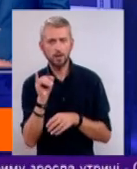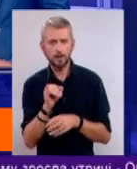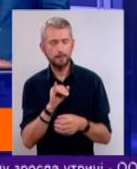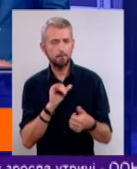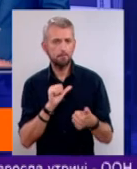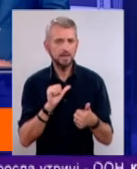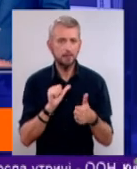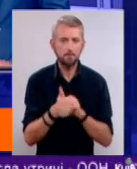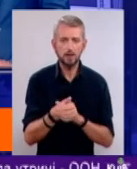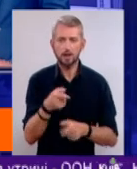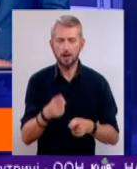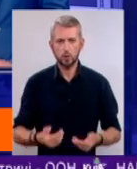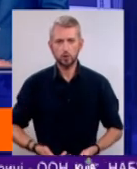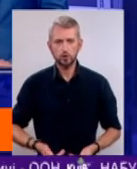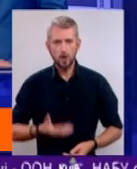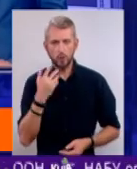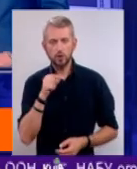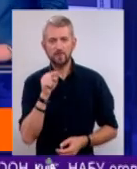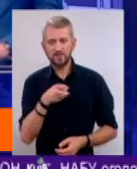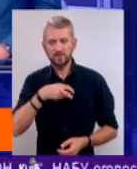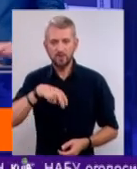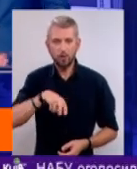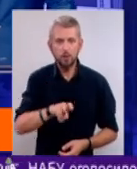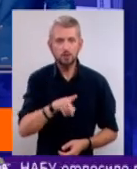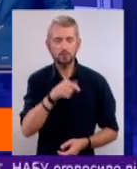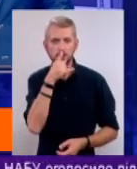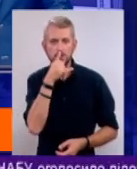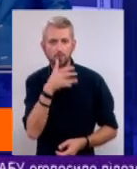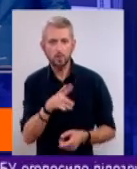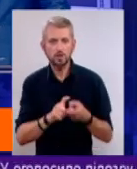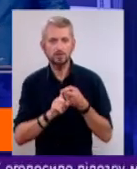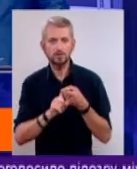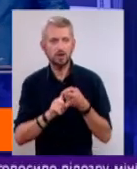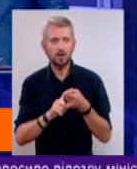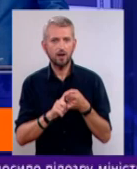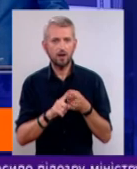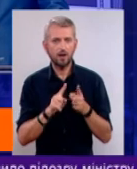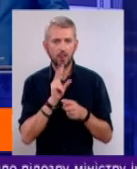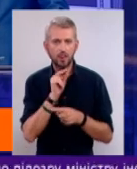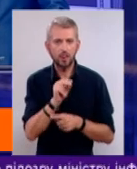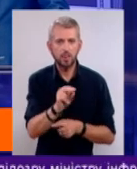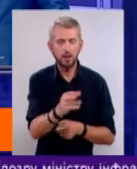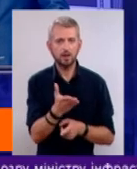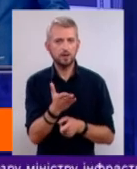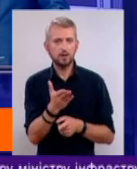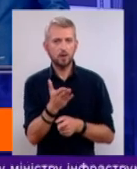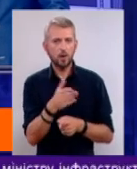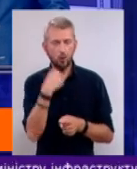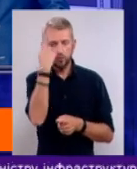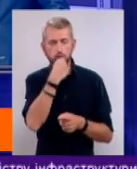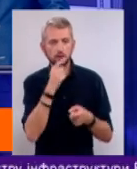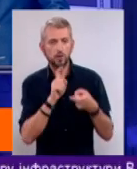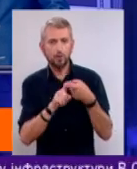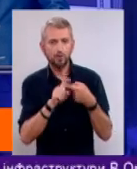велика підміна реального життя. Коли він виходить, коли він не може зв'язати два слова, особистий контакт створює величезні